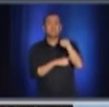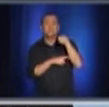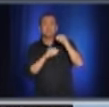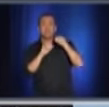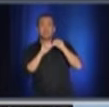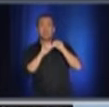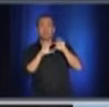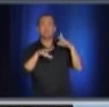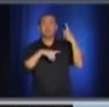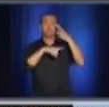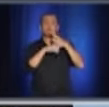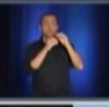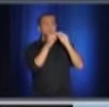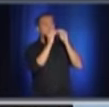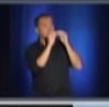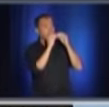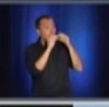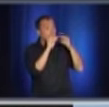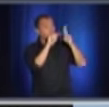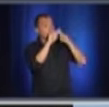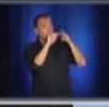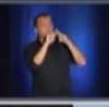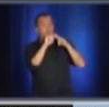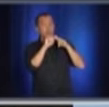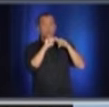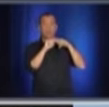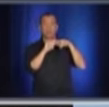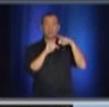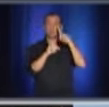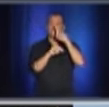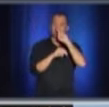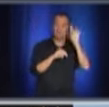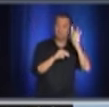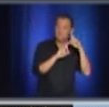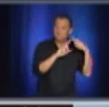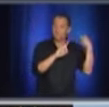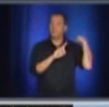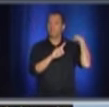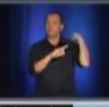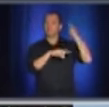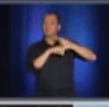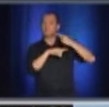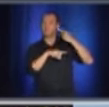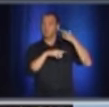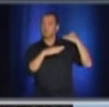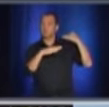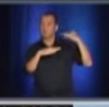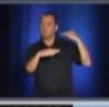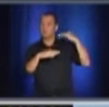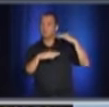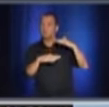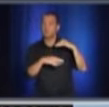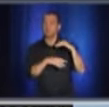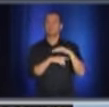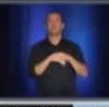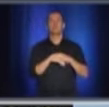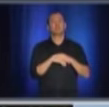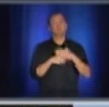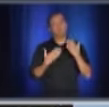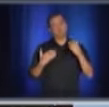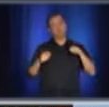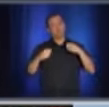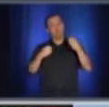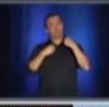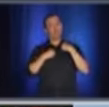jour. On était montés, vous vous souvenez, à 180 cas par jour. Et c'est normal que ça nous inquiète, c'est sur